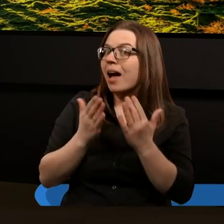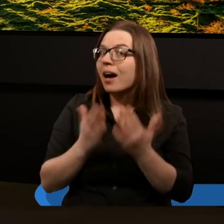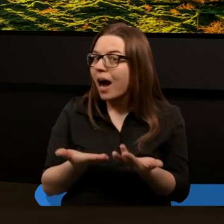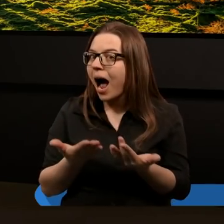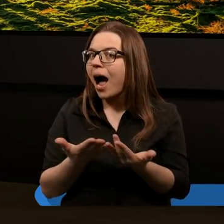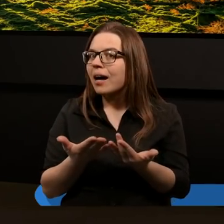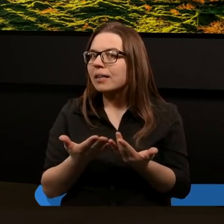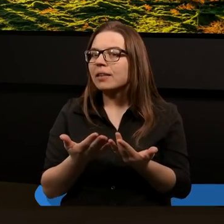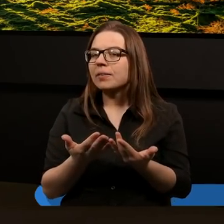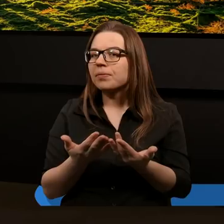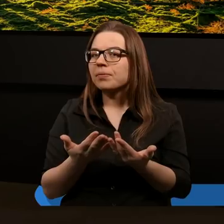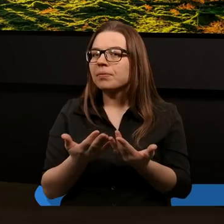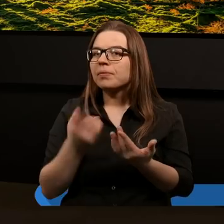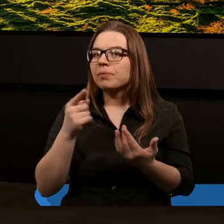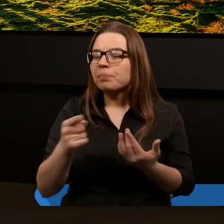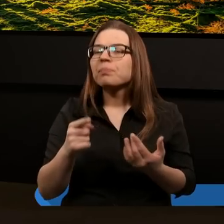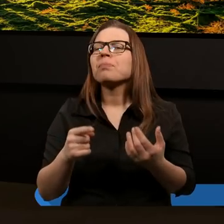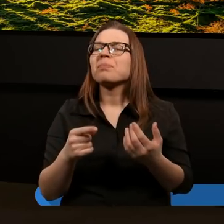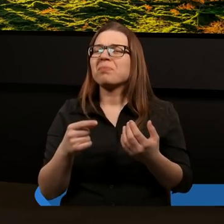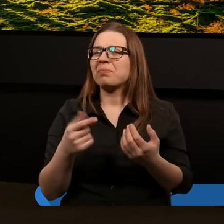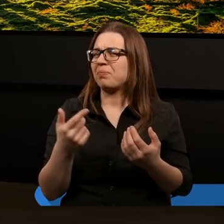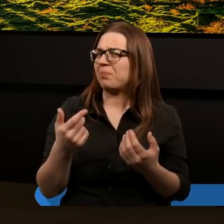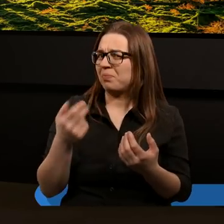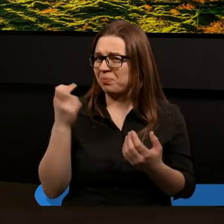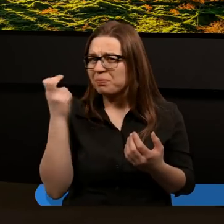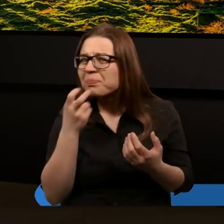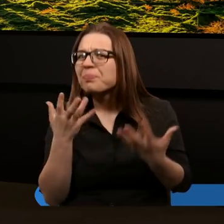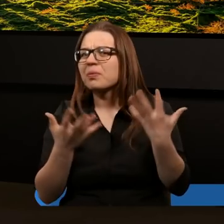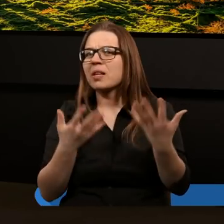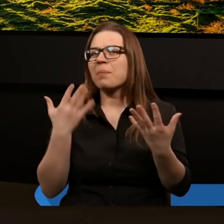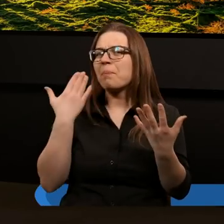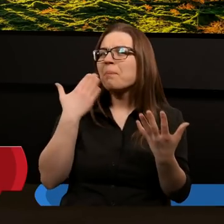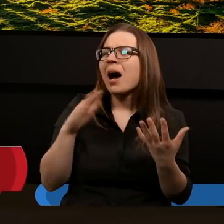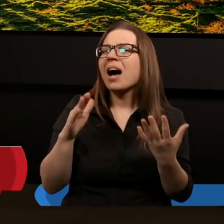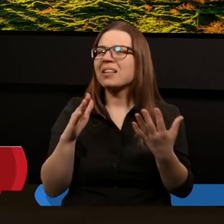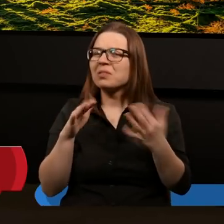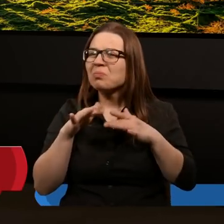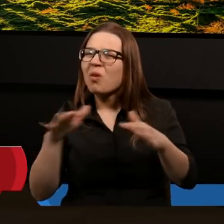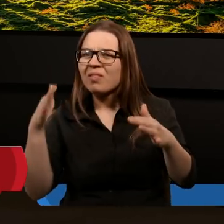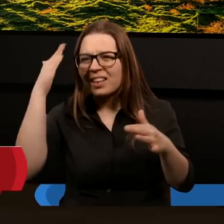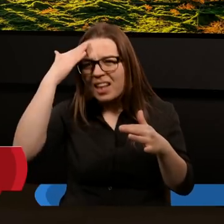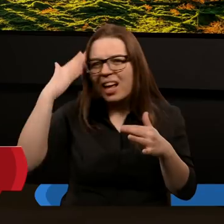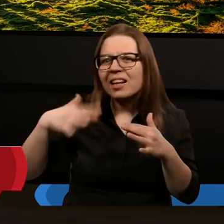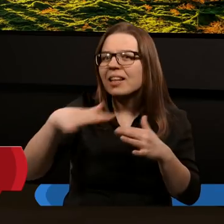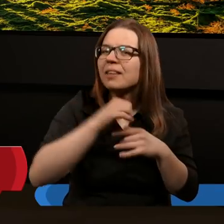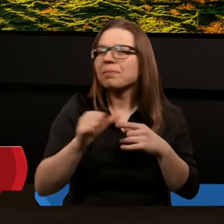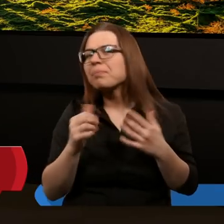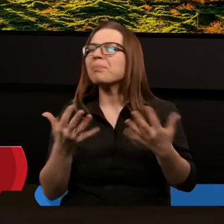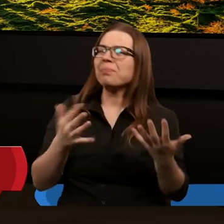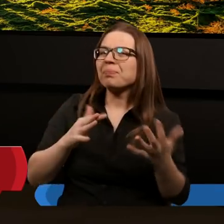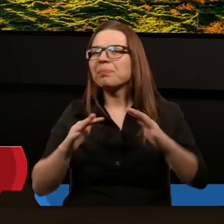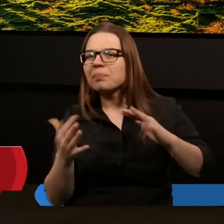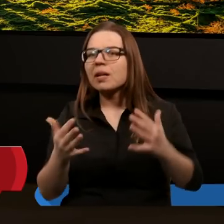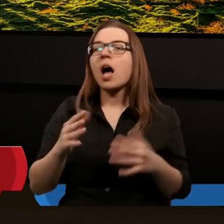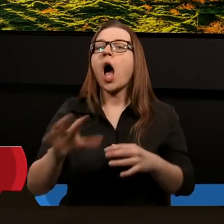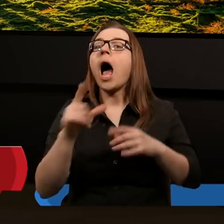Księga Pisma Świętego nie jest zbyt bardzo tak powszechnie znana w społeczeństwie, ale